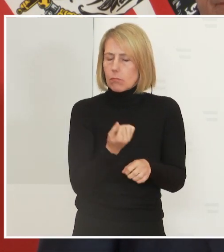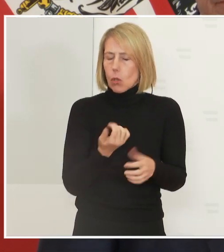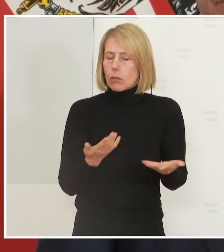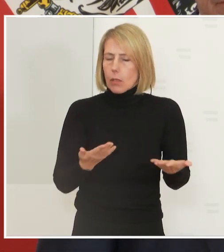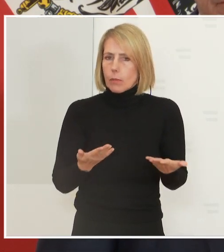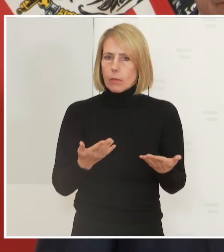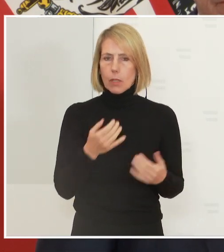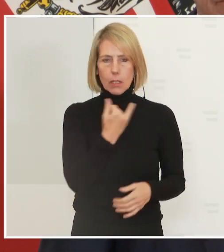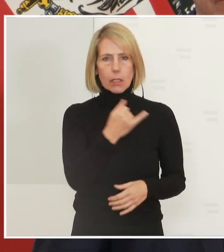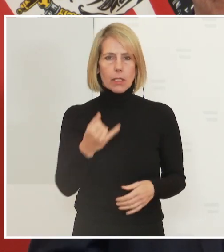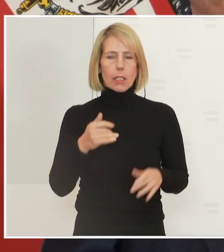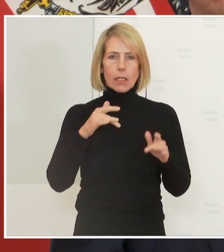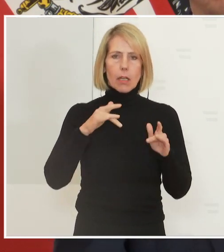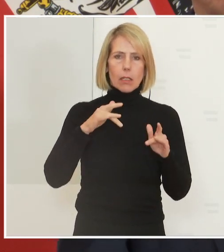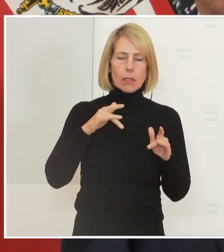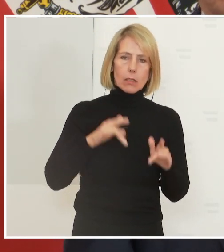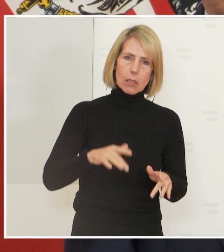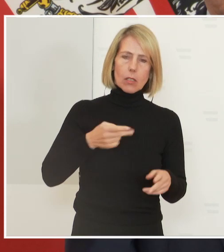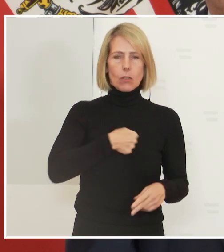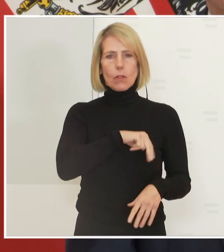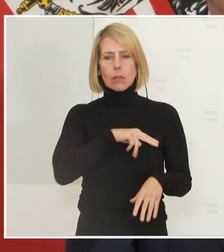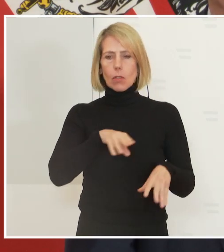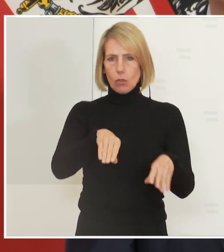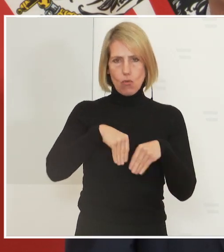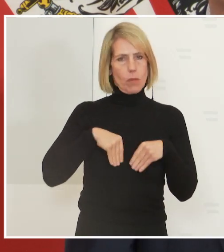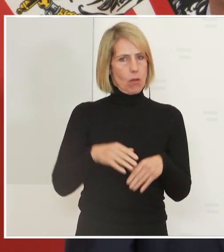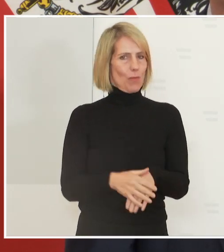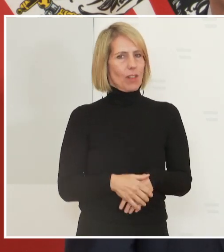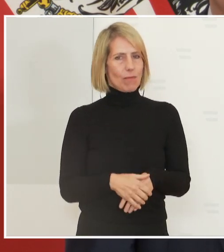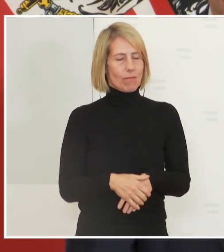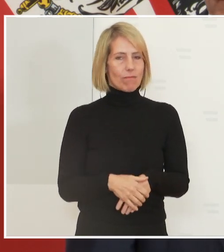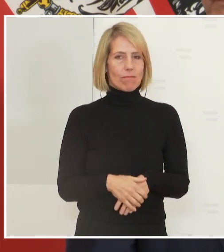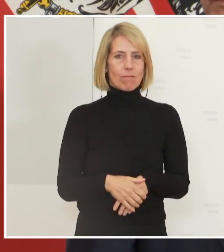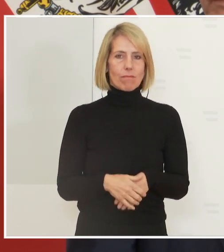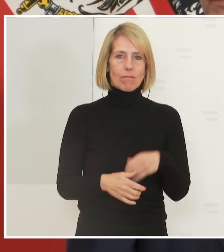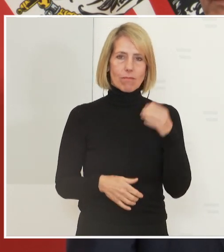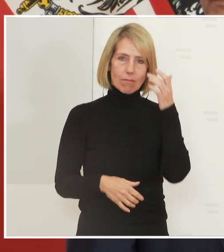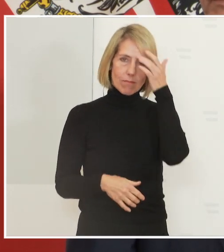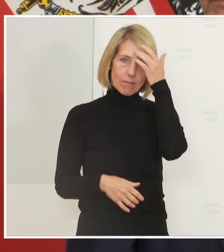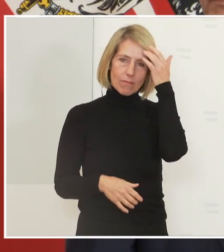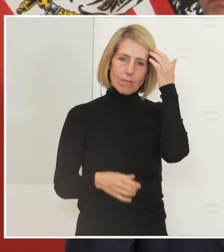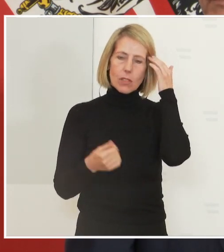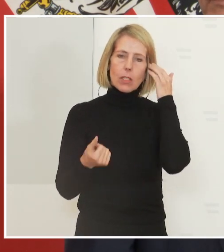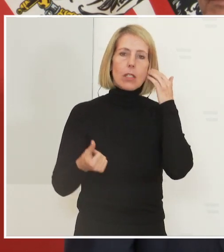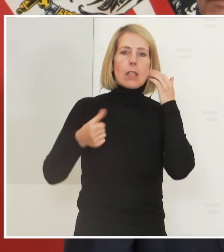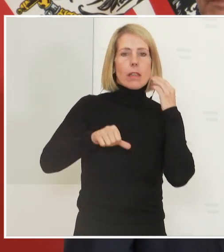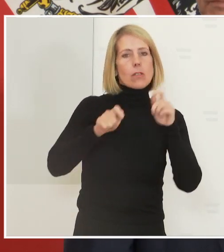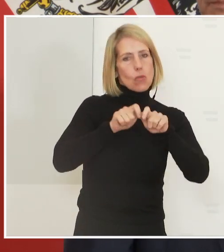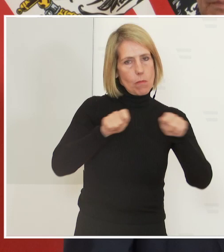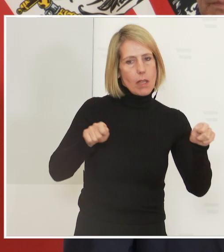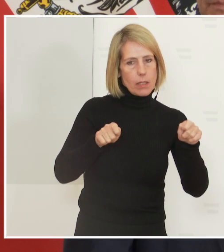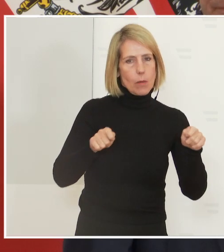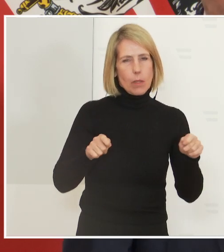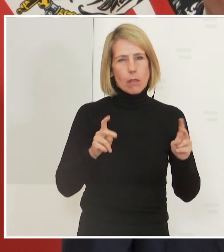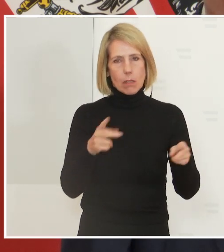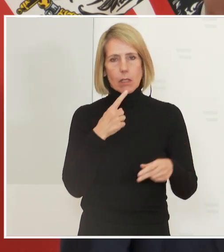Jeder hat hier Verantwortung übernommen. Zu den Maßnahmen. Wir werden